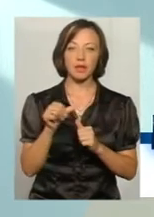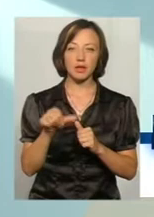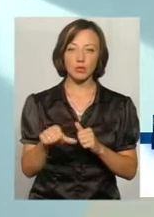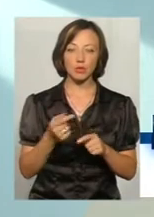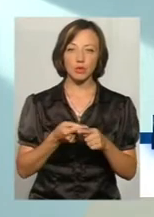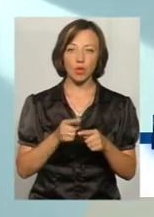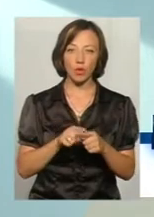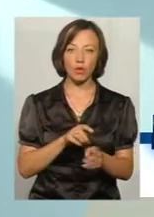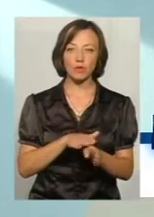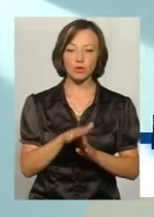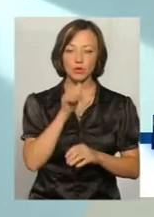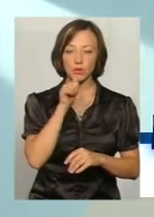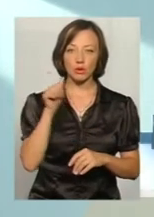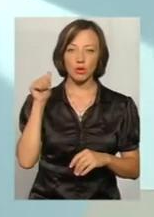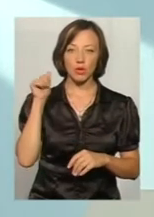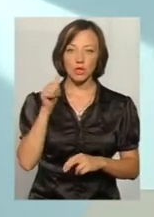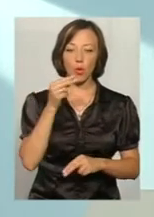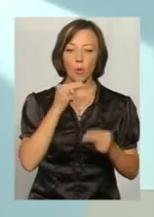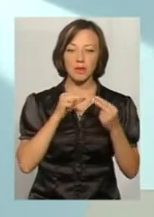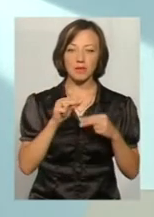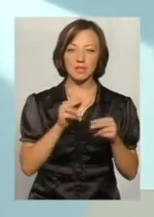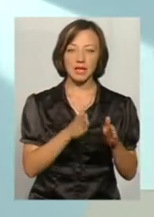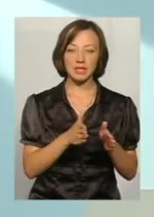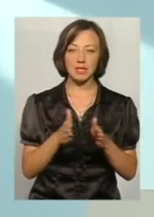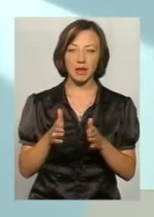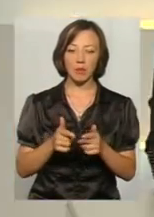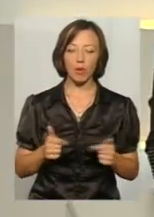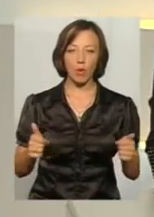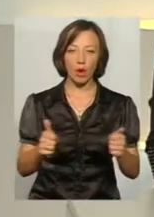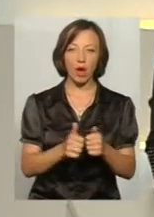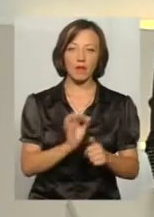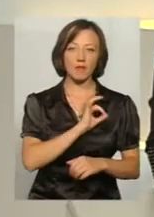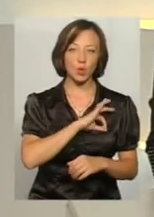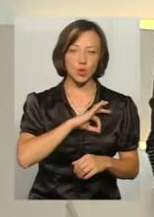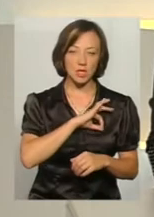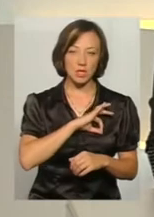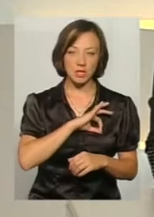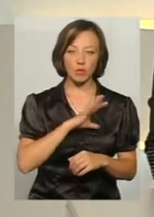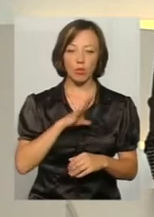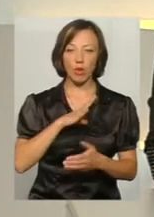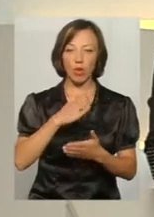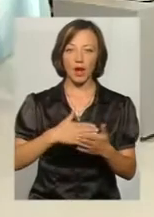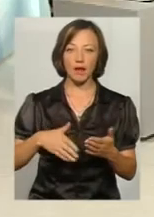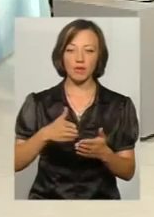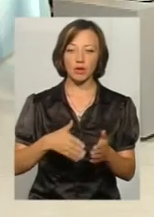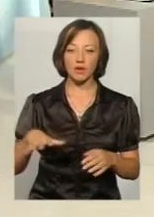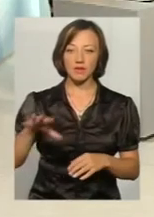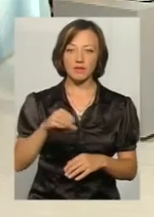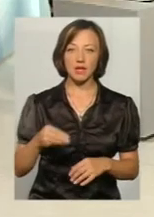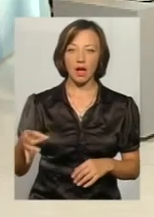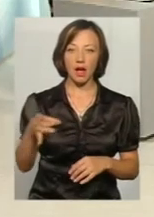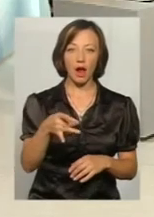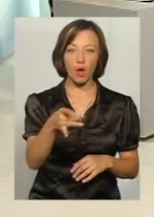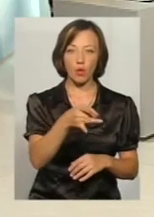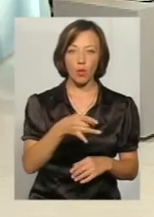відбулась в минулому році оптимізація системи органів юстиції. Зокрема, було ліквідовано всі райони, міськрайоні